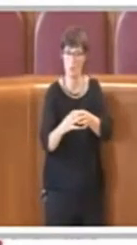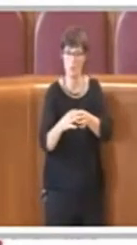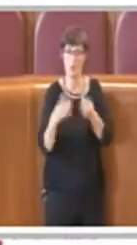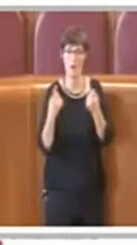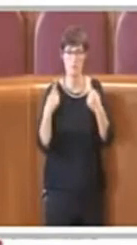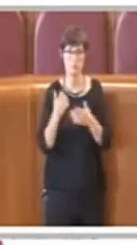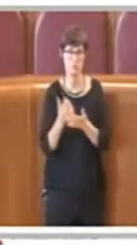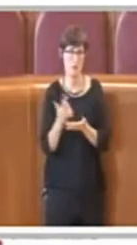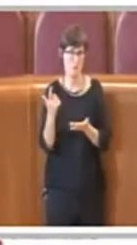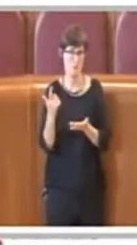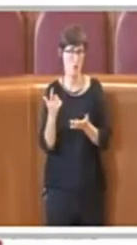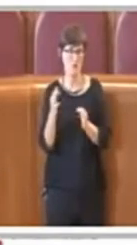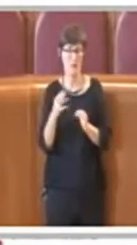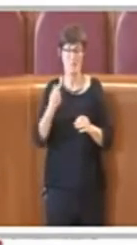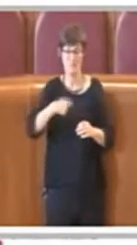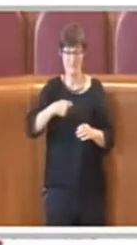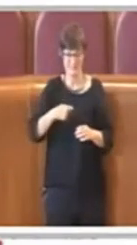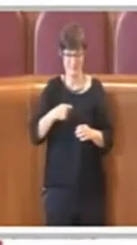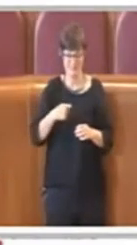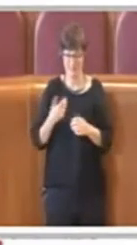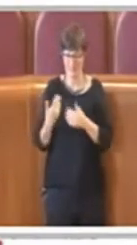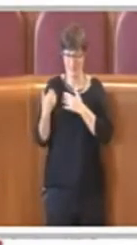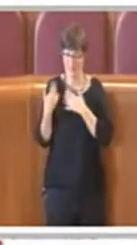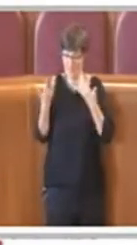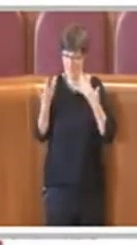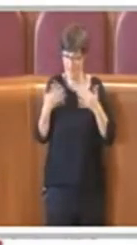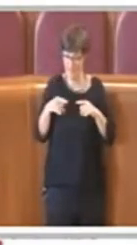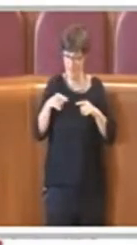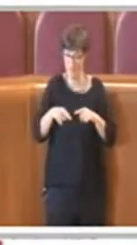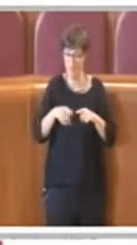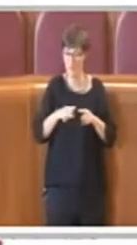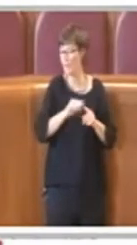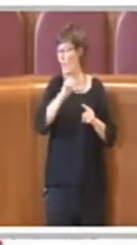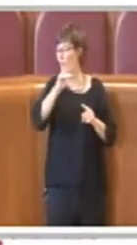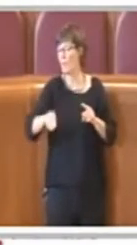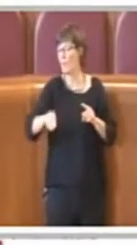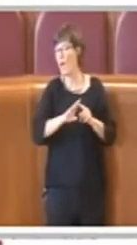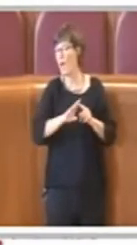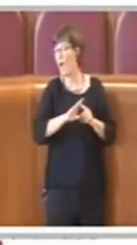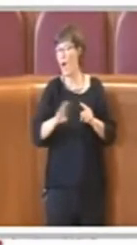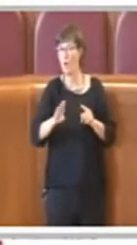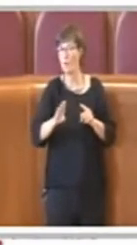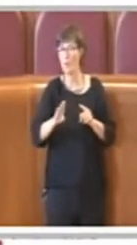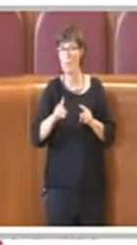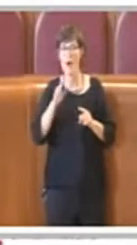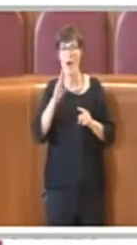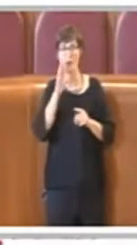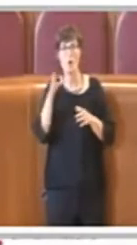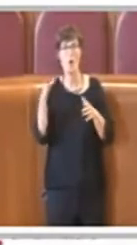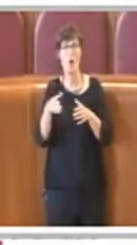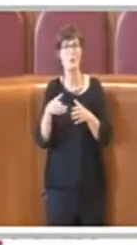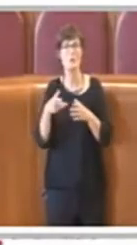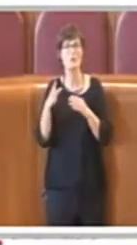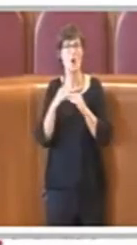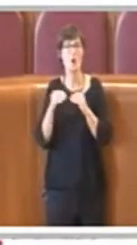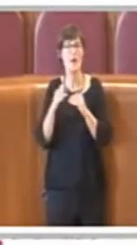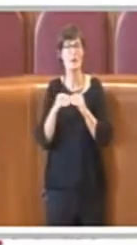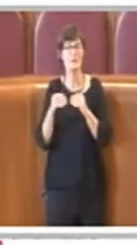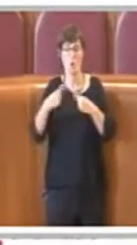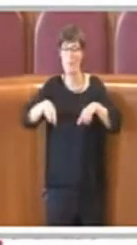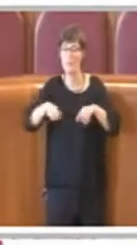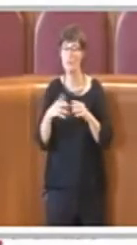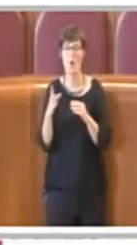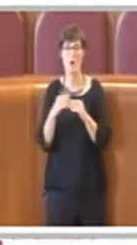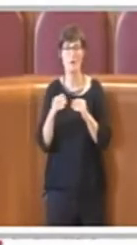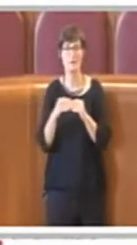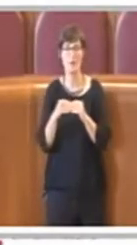il presidente uscente di entrare di diritto nella prima commissione esecutiva per il tempo di un anno. Questo chiaramente